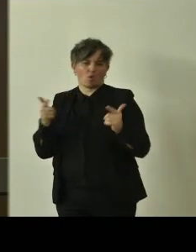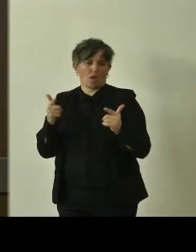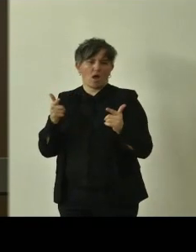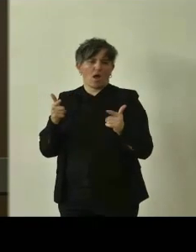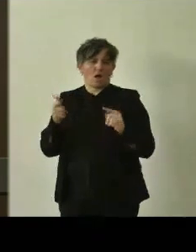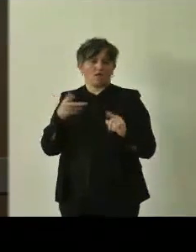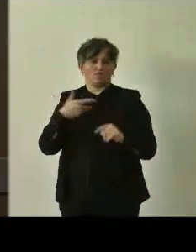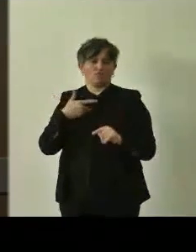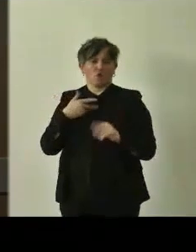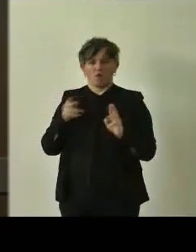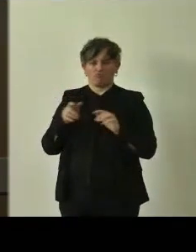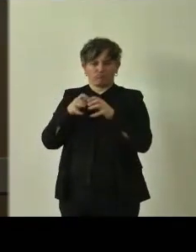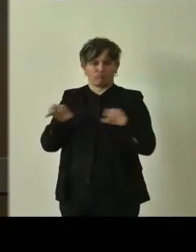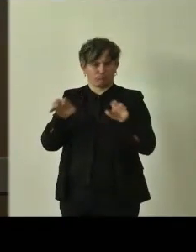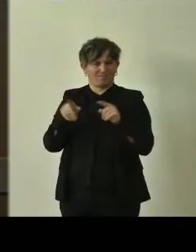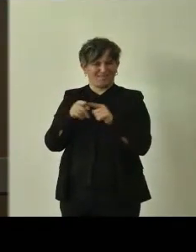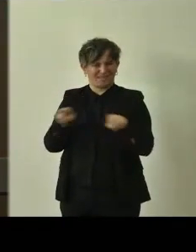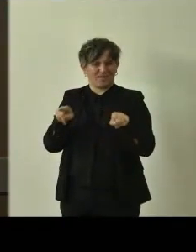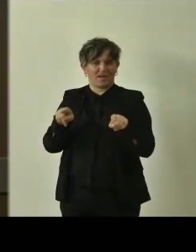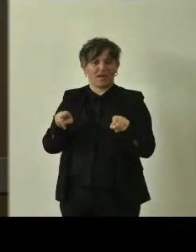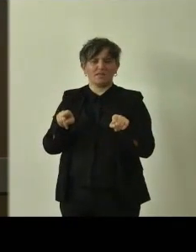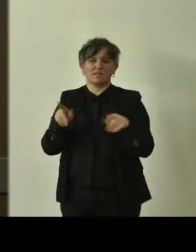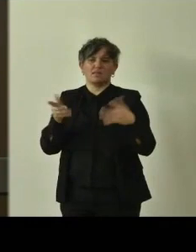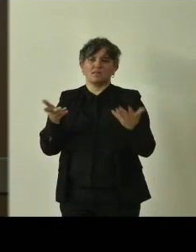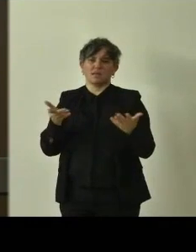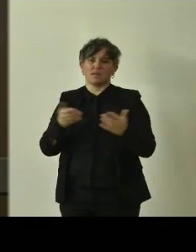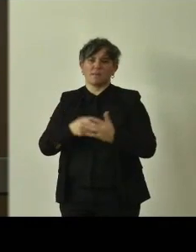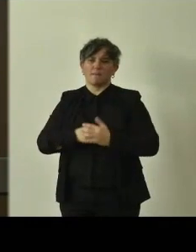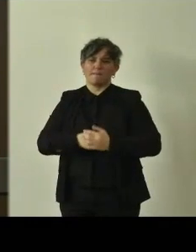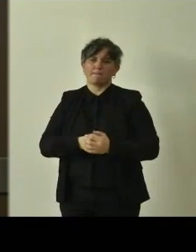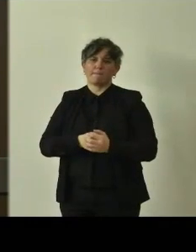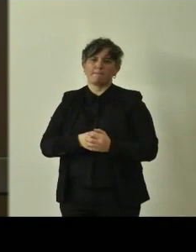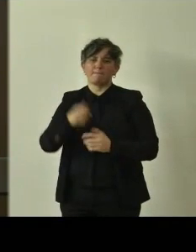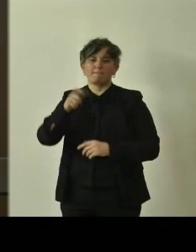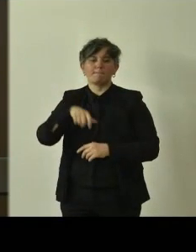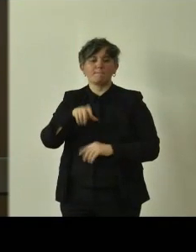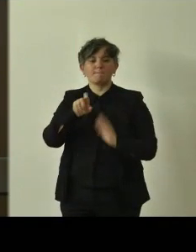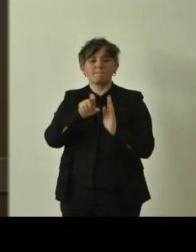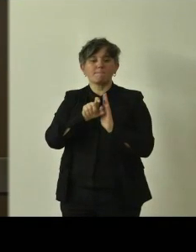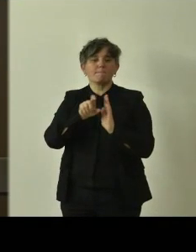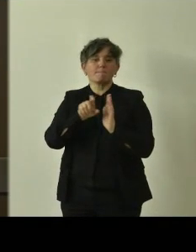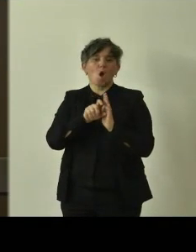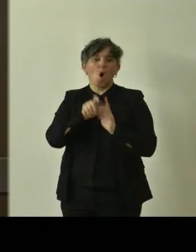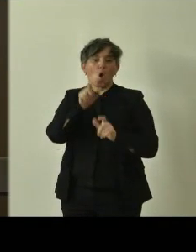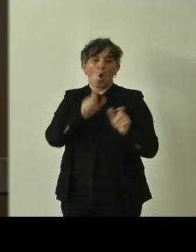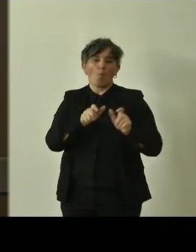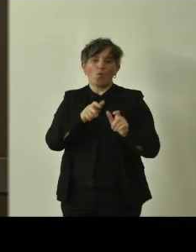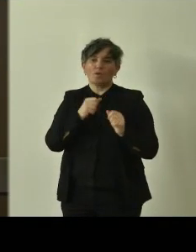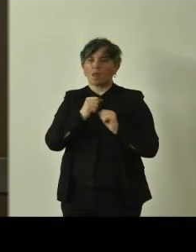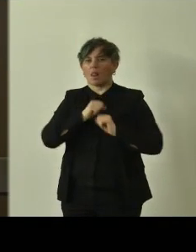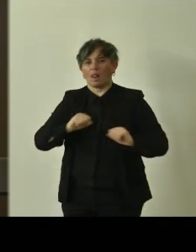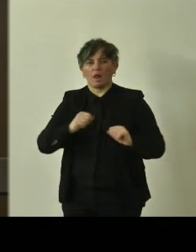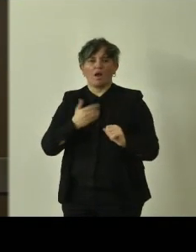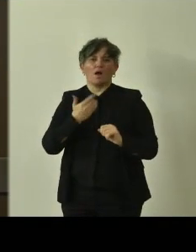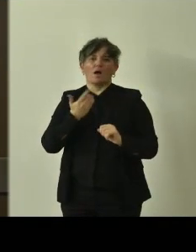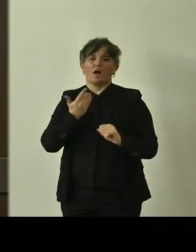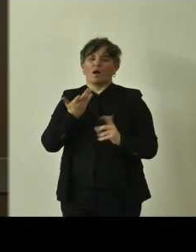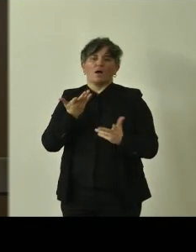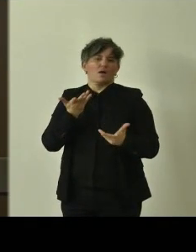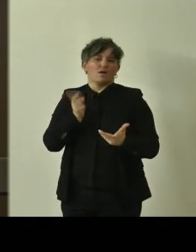troppo sugli iter, per non scaraggiare anche troppo gli amministratori a rendere i loro alberi monumentali